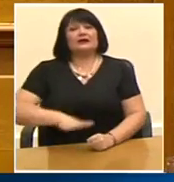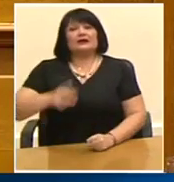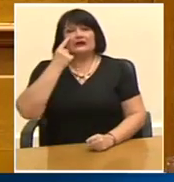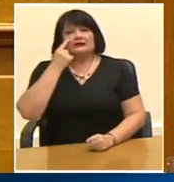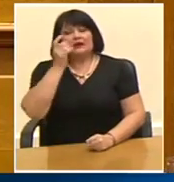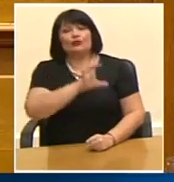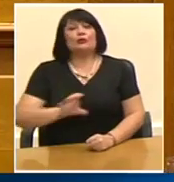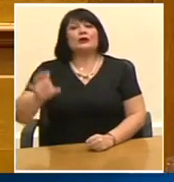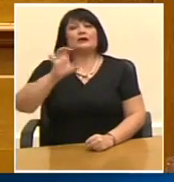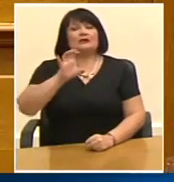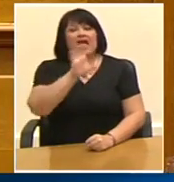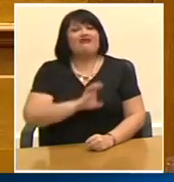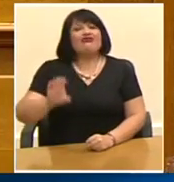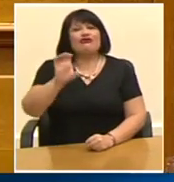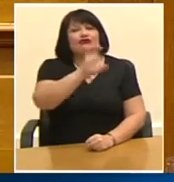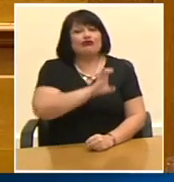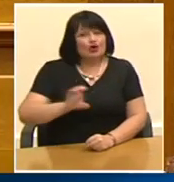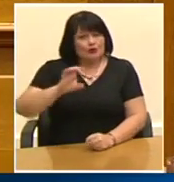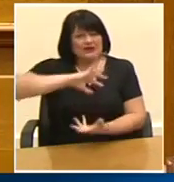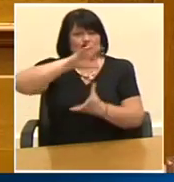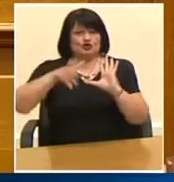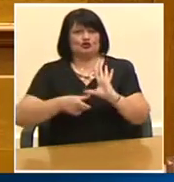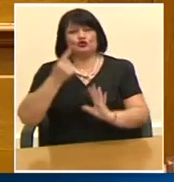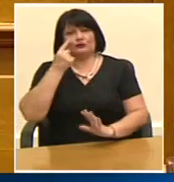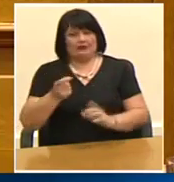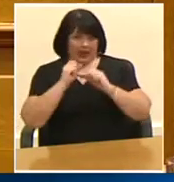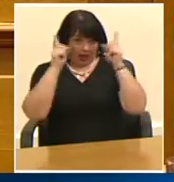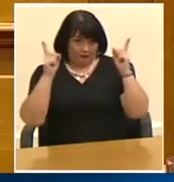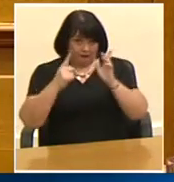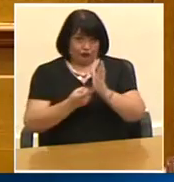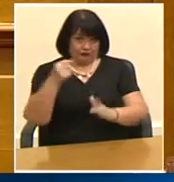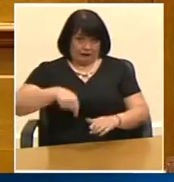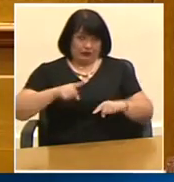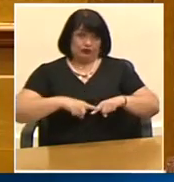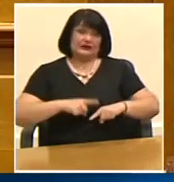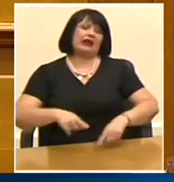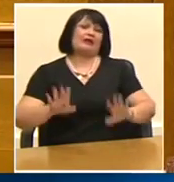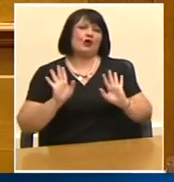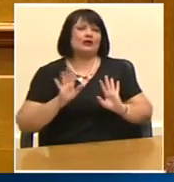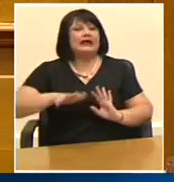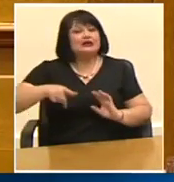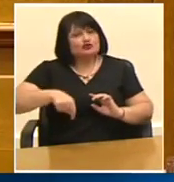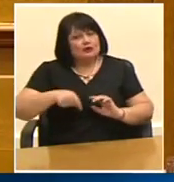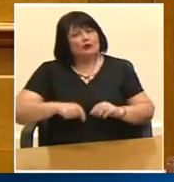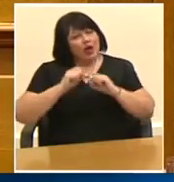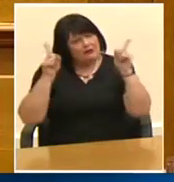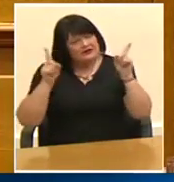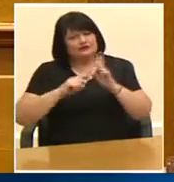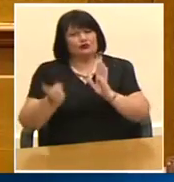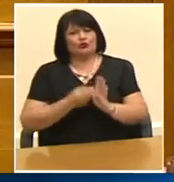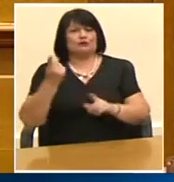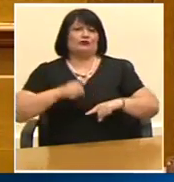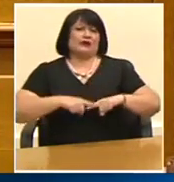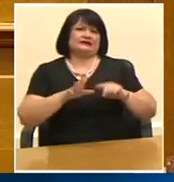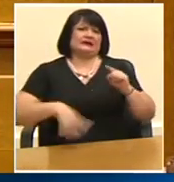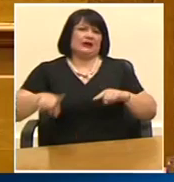χώρες και της Ευρώπης και του πλανήτη δεν είναι πρωτοφανή αυτά τα πράγματα ίσως για την Ελλάδα να είναι πρωτοφανή ίσως πρωτοφανές να